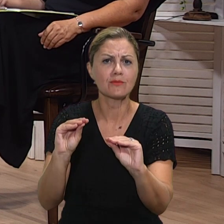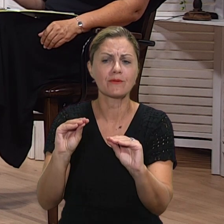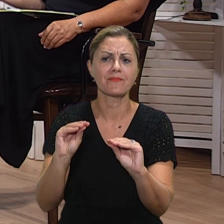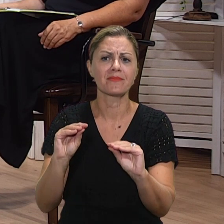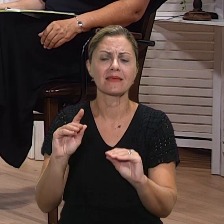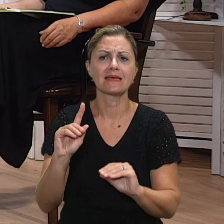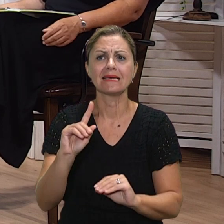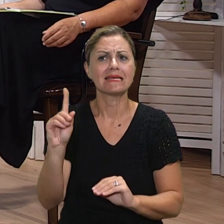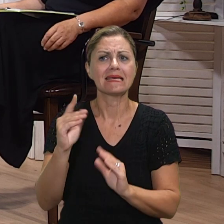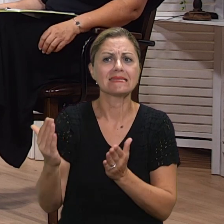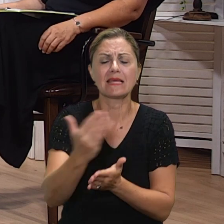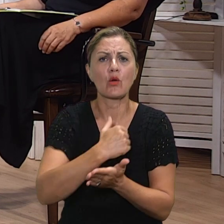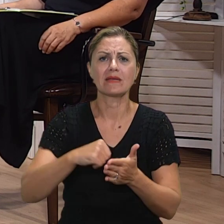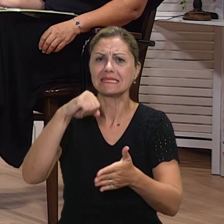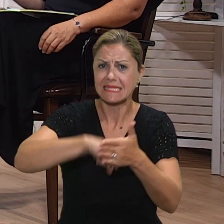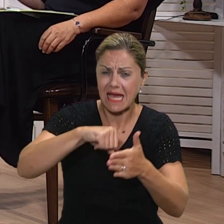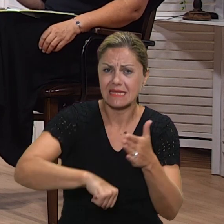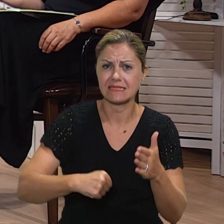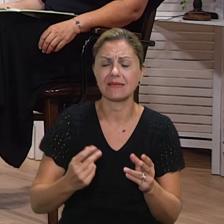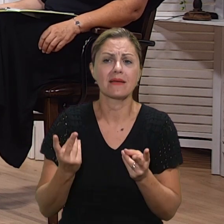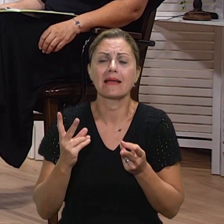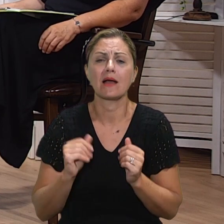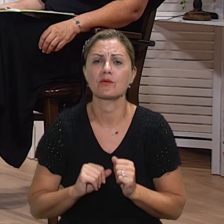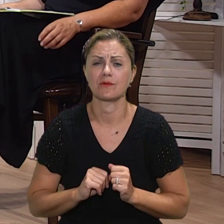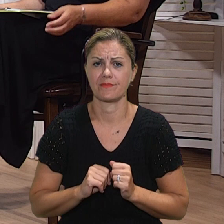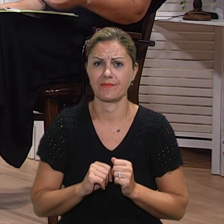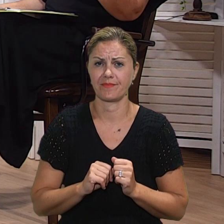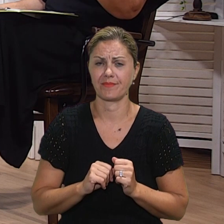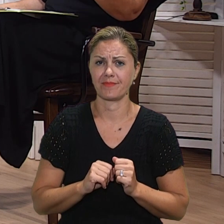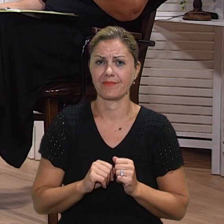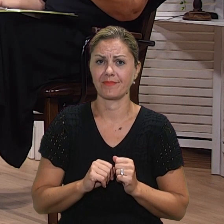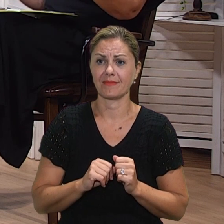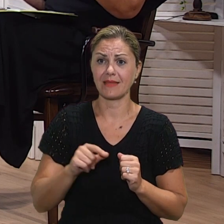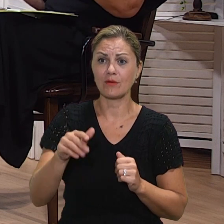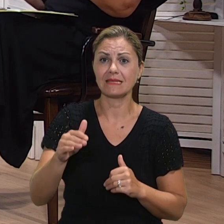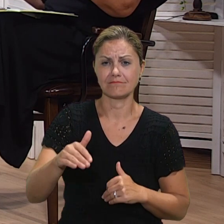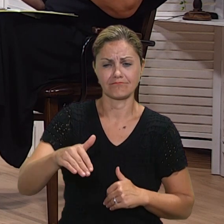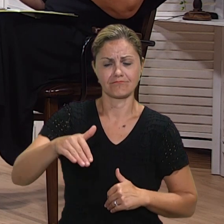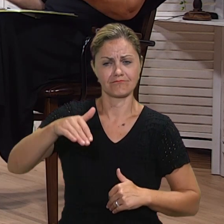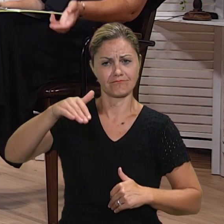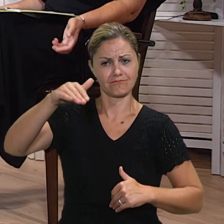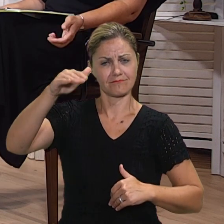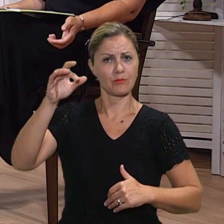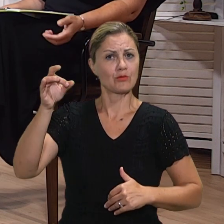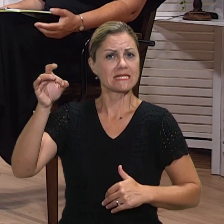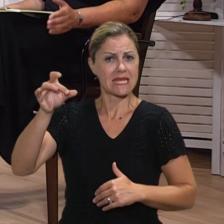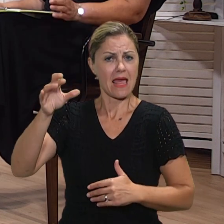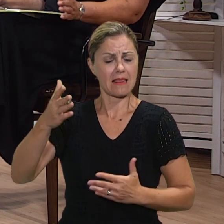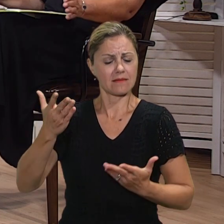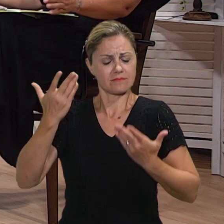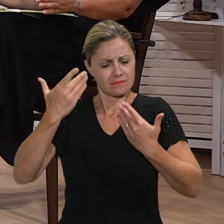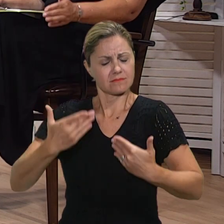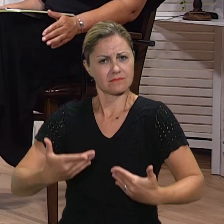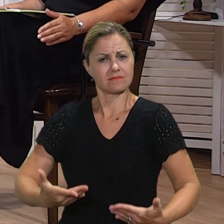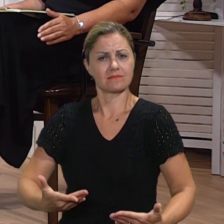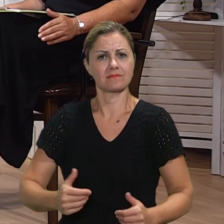otiđu u veća društva, pogledajte u srednju školu? Ili budete u kontaktu s vašim učenicama pa vidite da su to pravi ljudi, da ste uspjeli ono što ste vi napravili, da nemaju